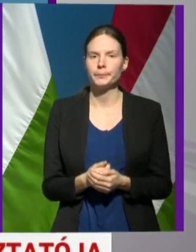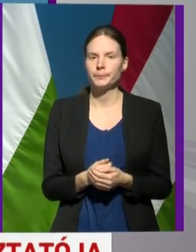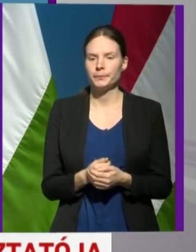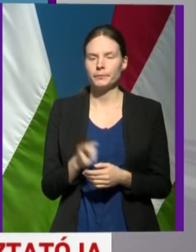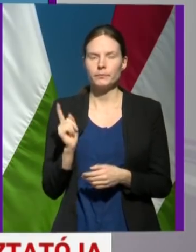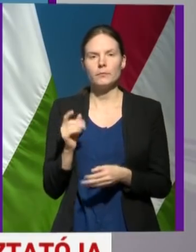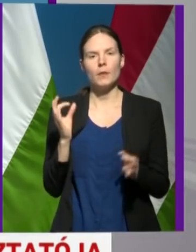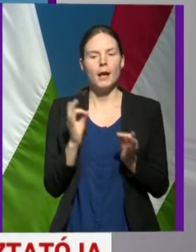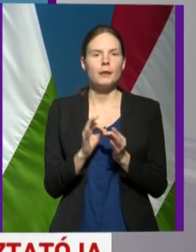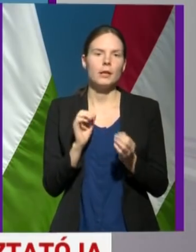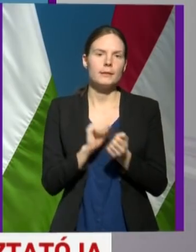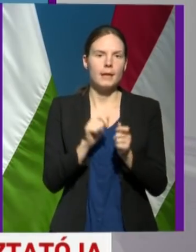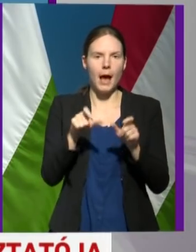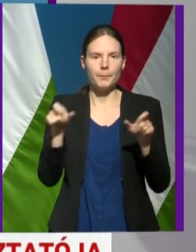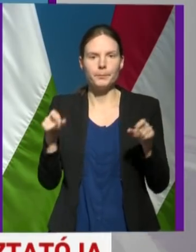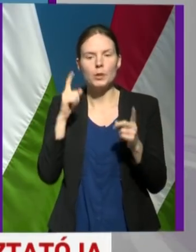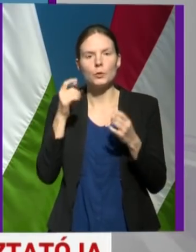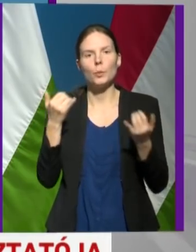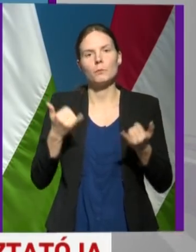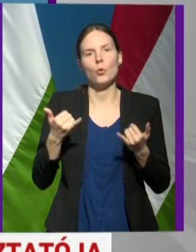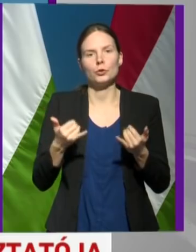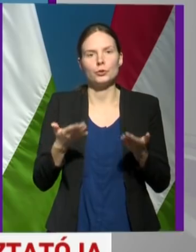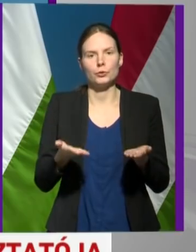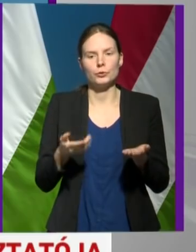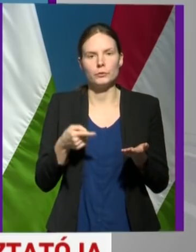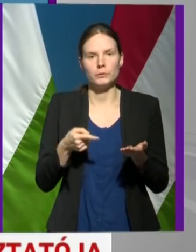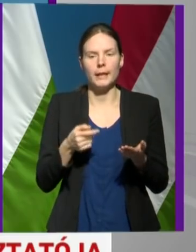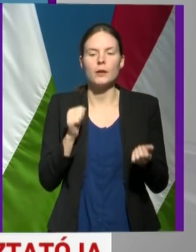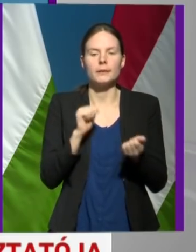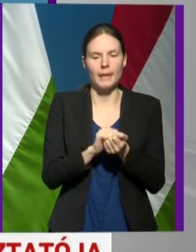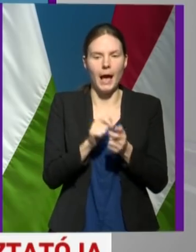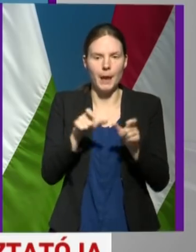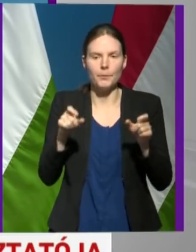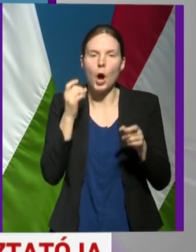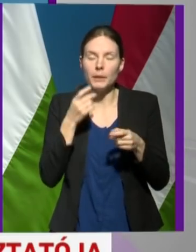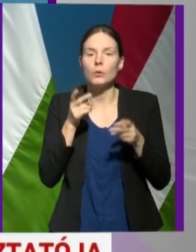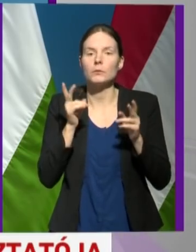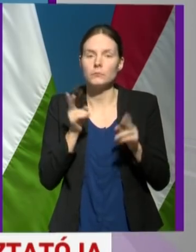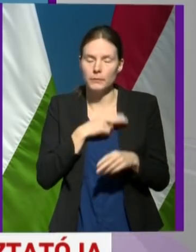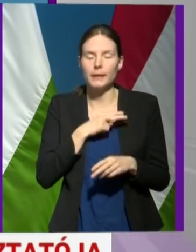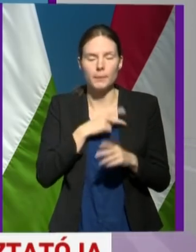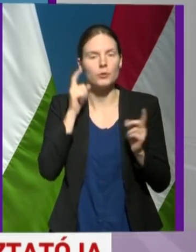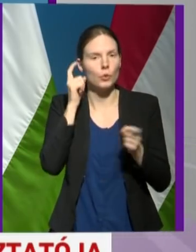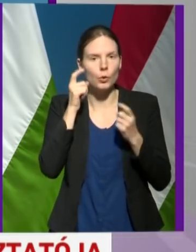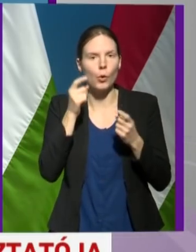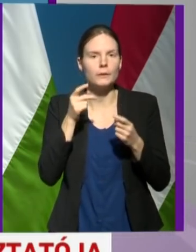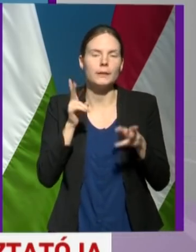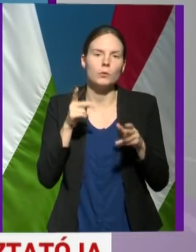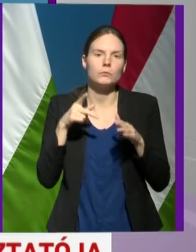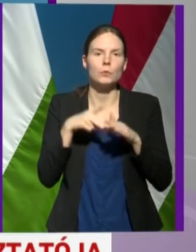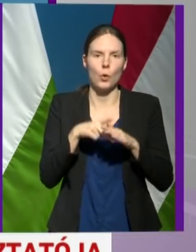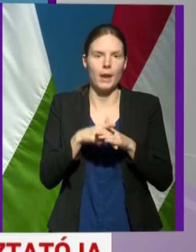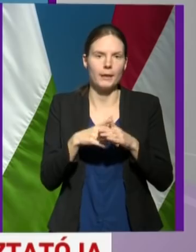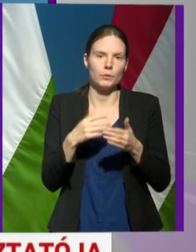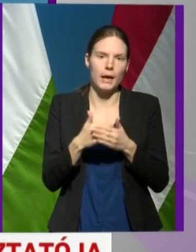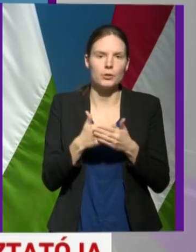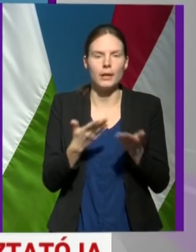Az esetszámokat tekintve azt gondolom, hogy most érkeztünk el ahhoz az esetszámhoz, amikor el kell gondolkodni ezeknek a korlátozásoknak a bevezetésén, tehát azt